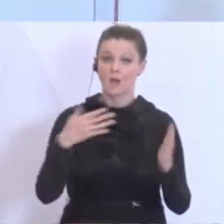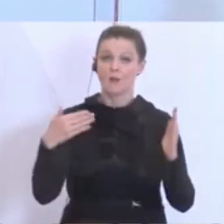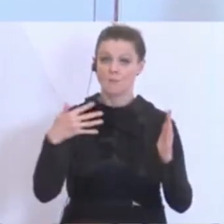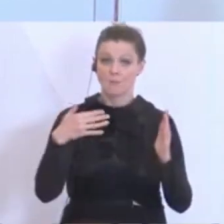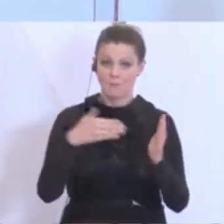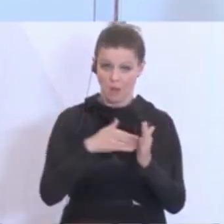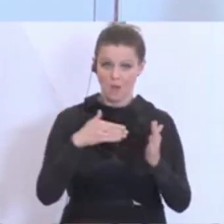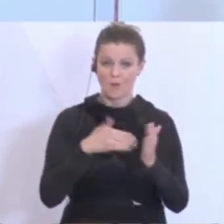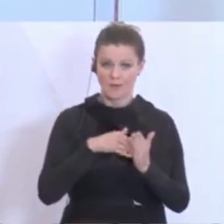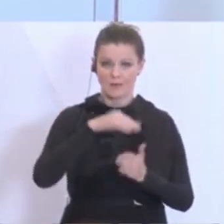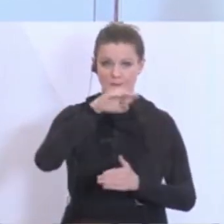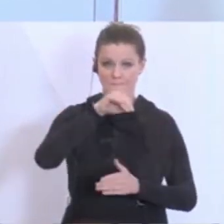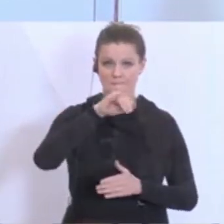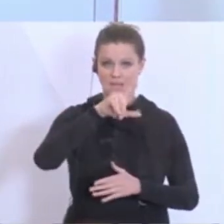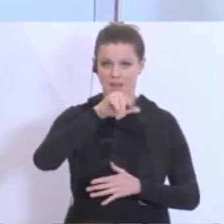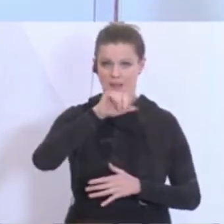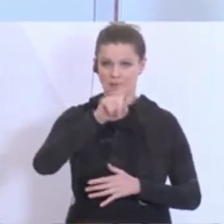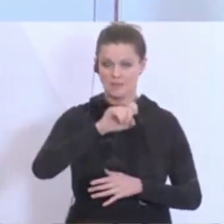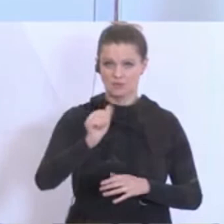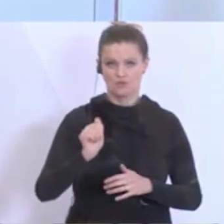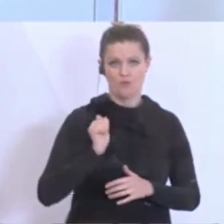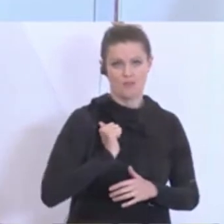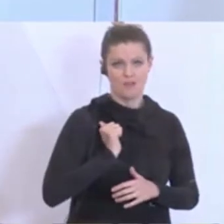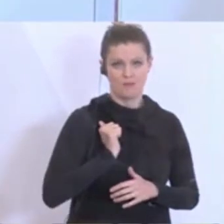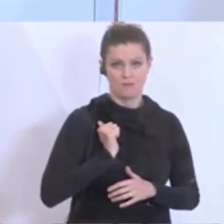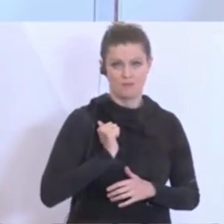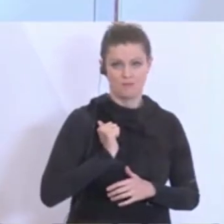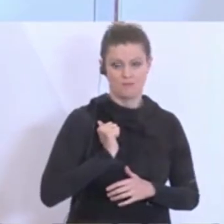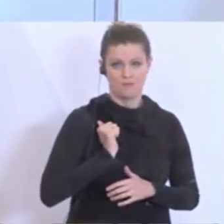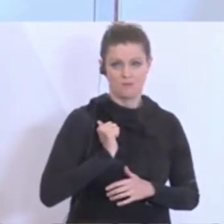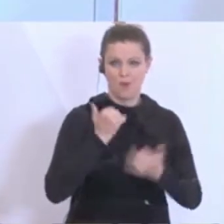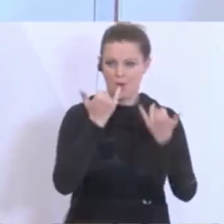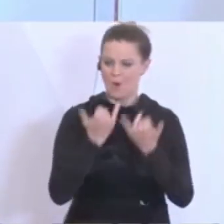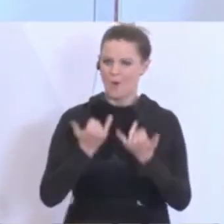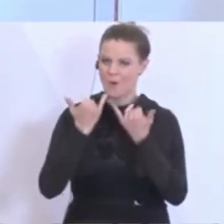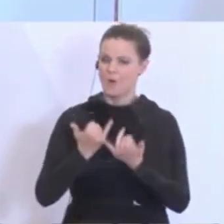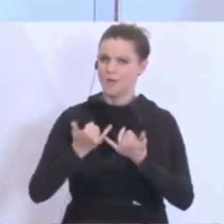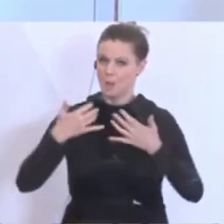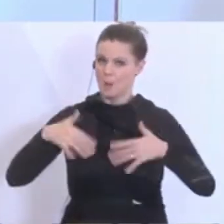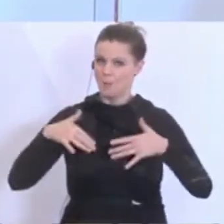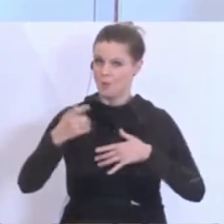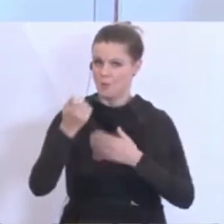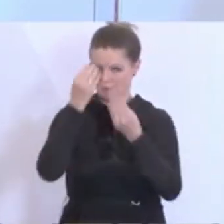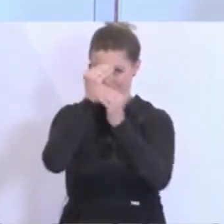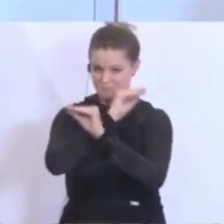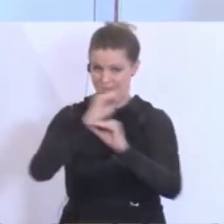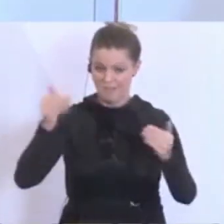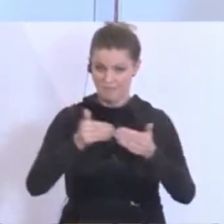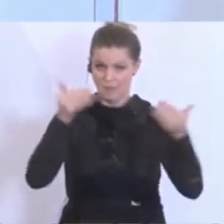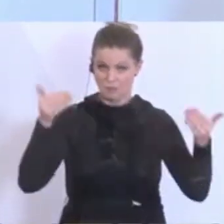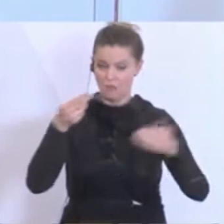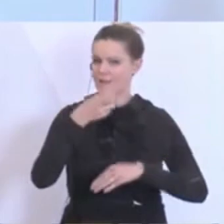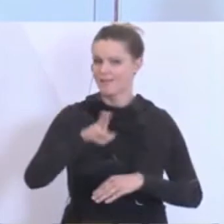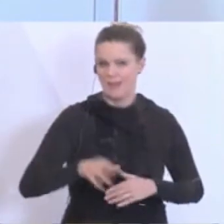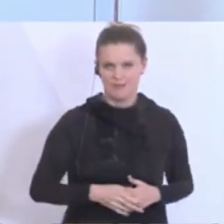diese Milizsoldaten. Das ist kein Widerspruch zu den heute verkündeten Lockerungen. Wir brauchen sie, denn die